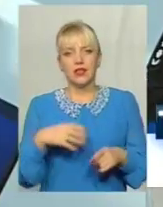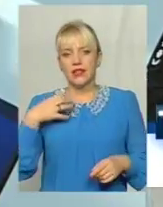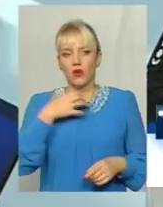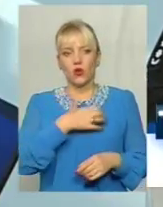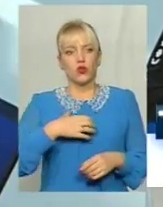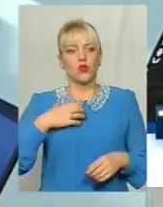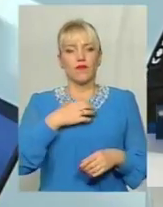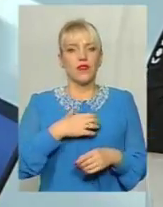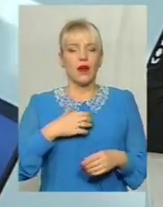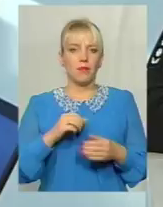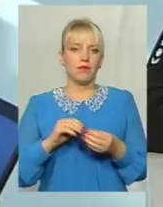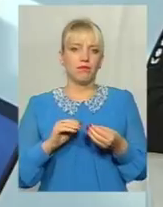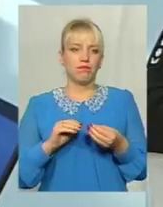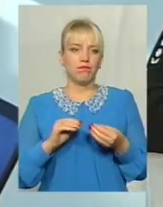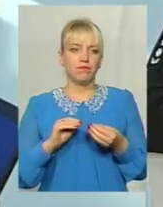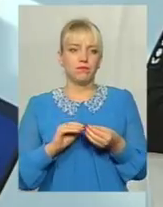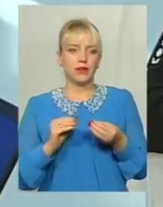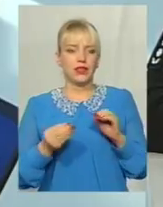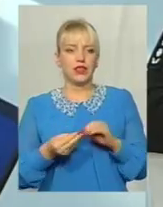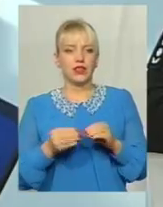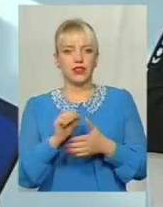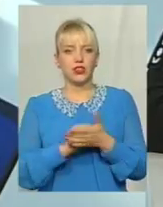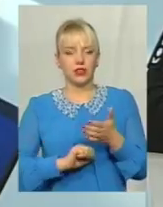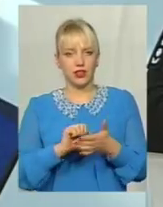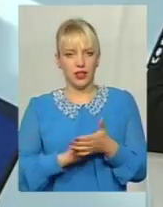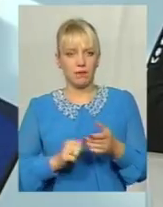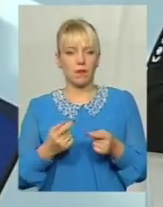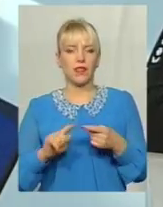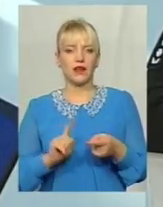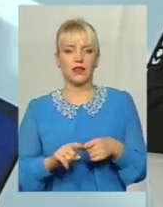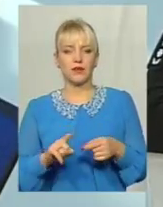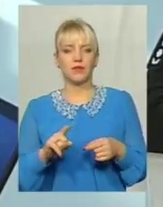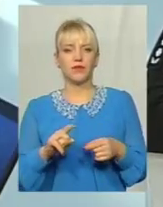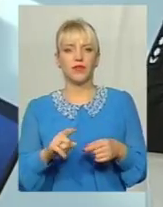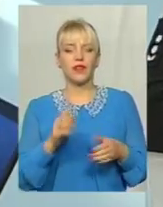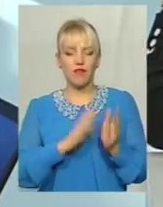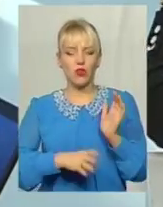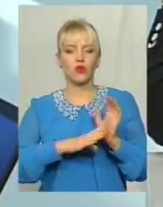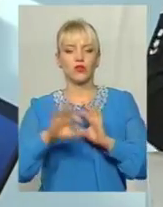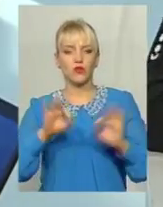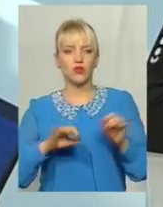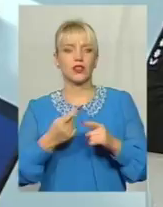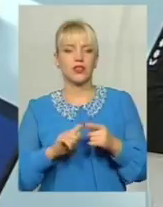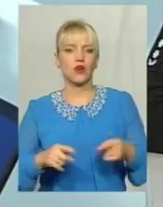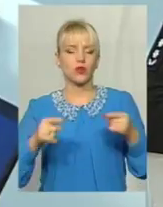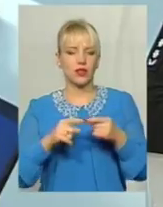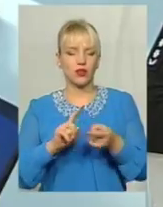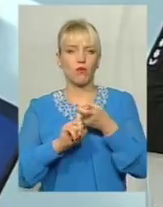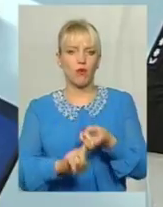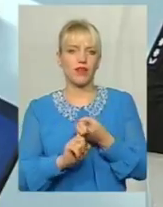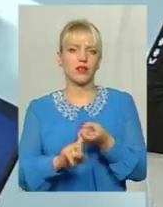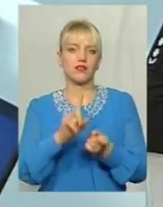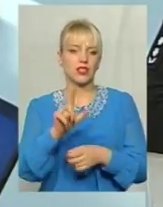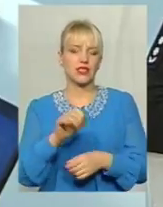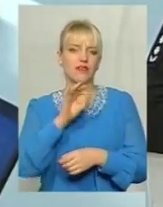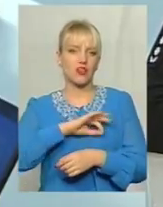причина Зазвичай це є основна причина 90% випадків це конкретно пов'язані з вживанням